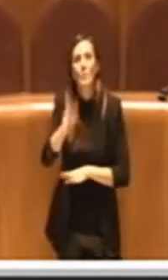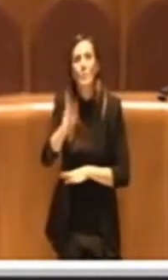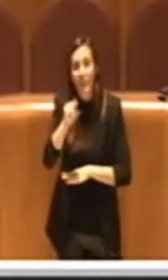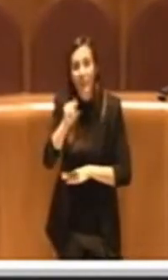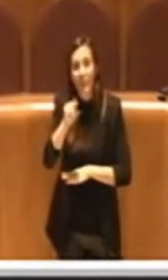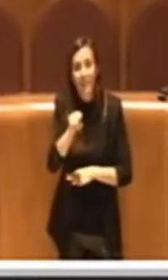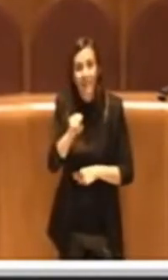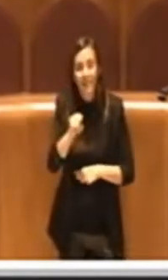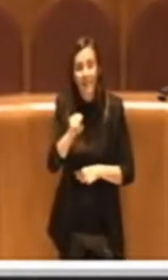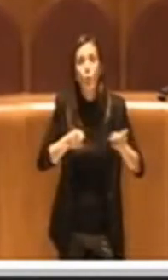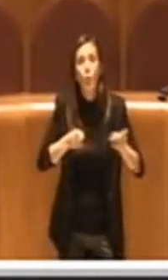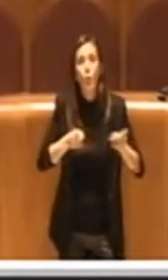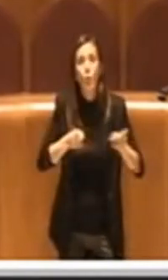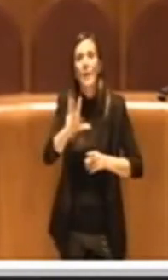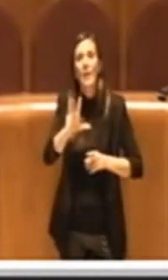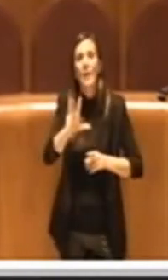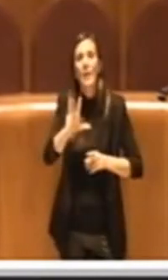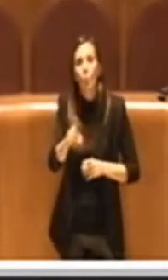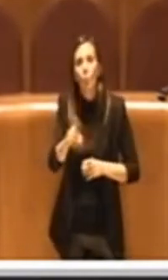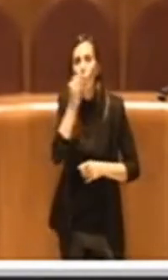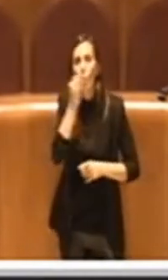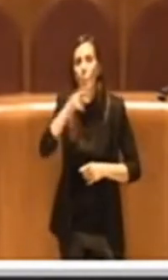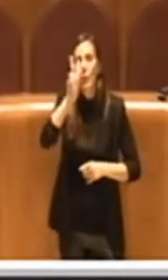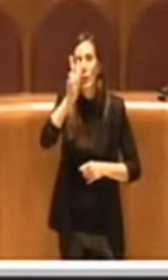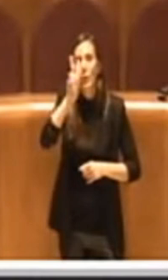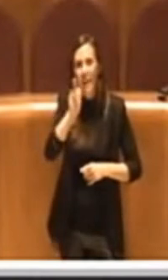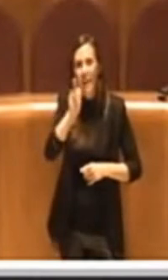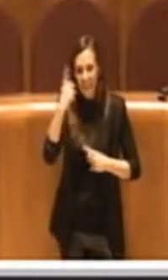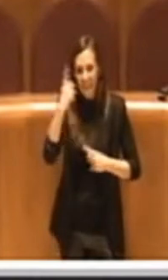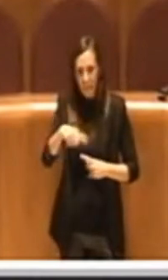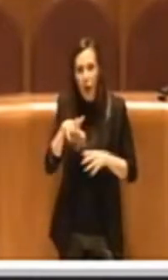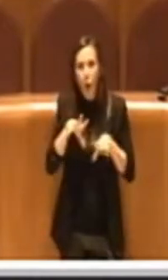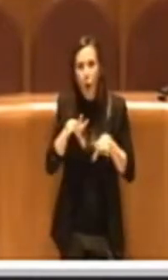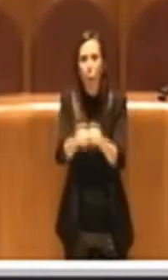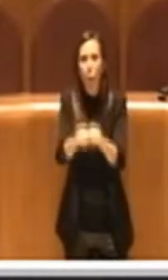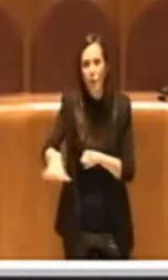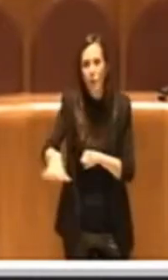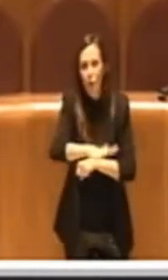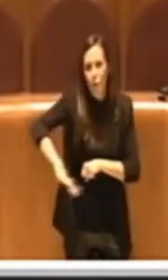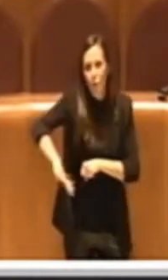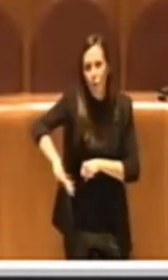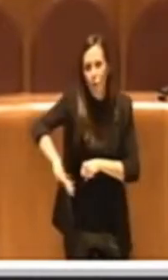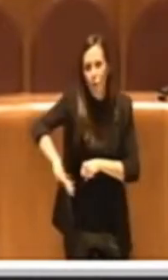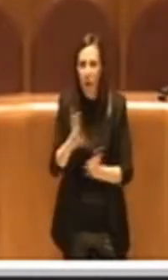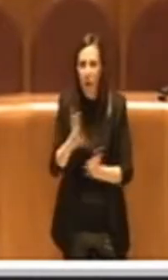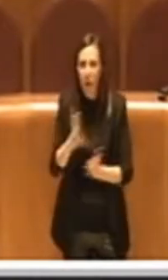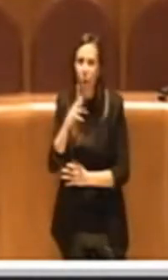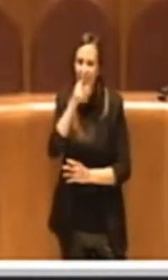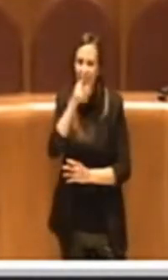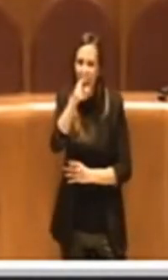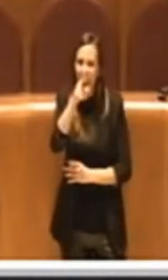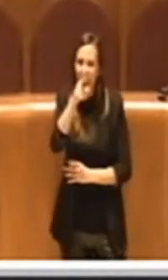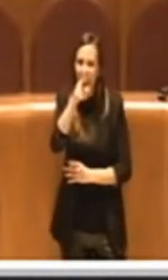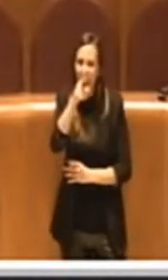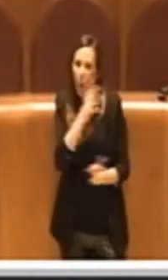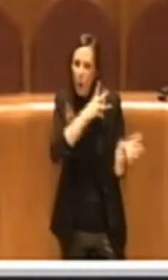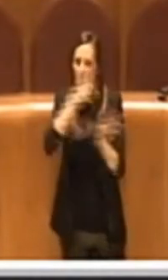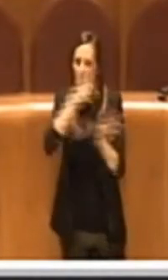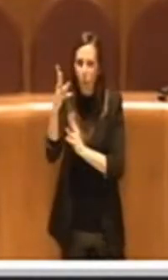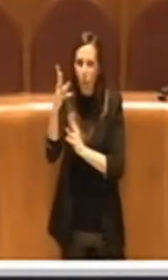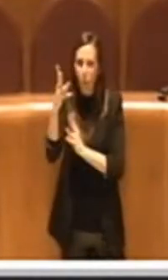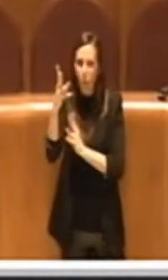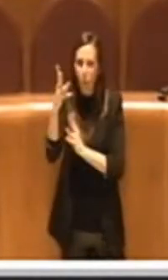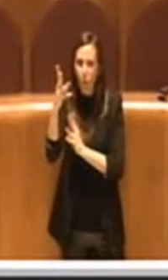durata al 31 ottobre 2021 delle occupazioni. Il Consigliere Corsetti fa molta confusione con quanto ha fatto